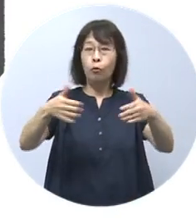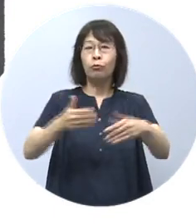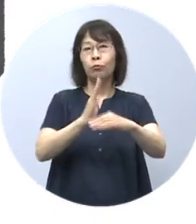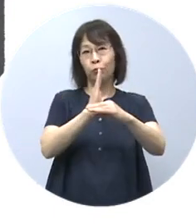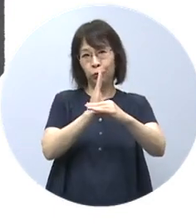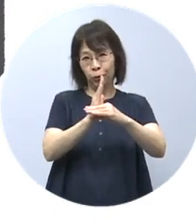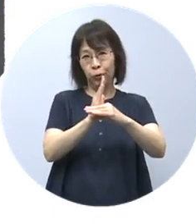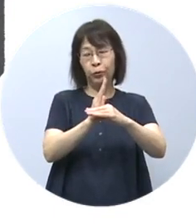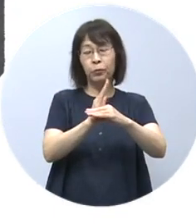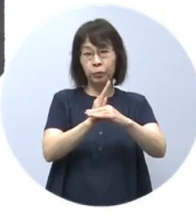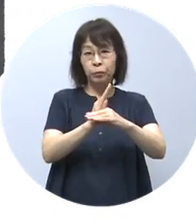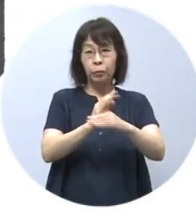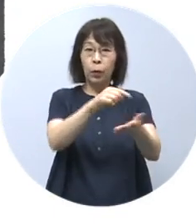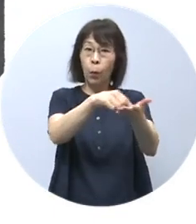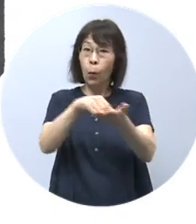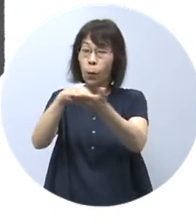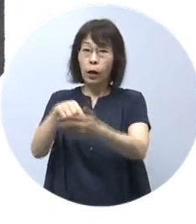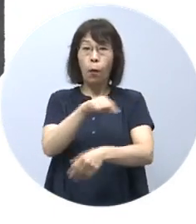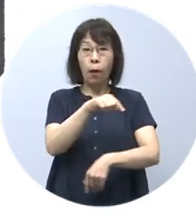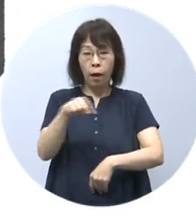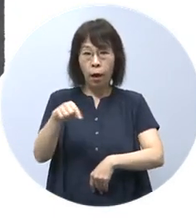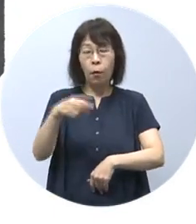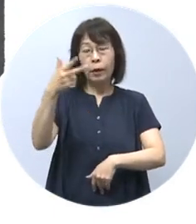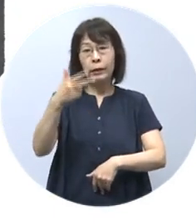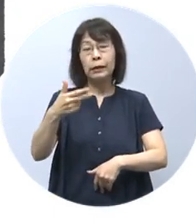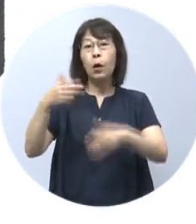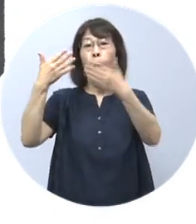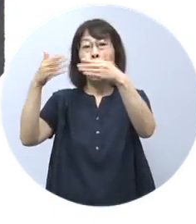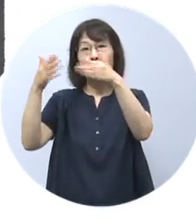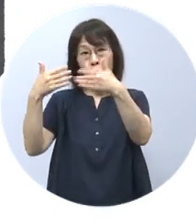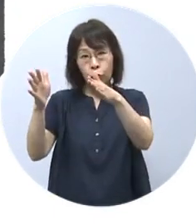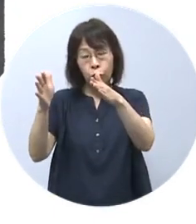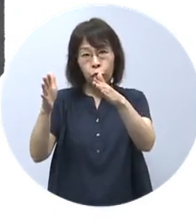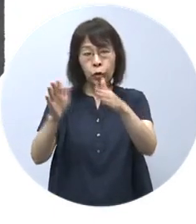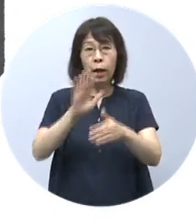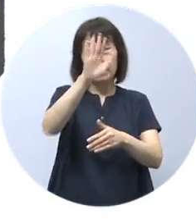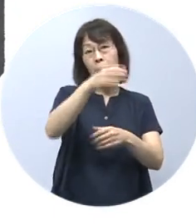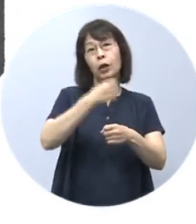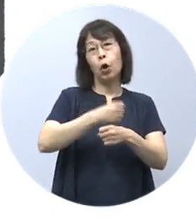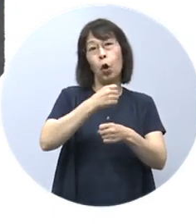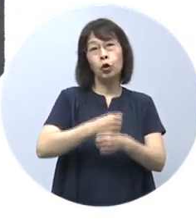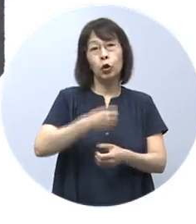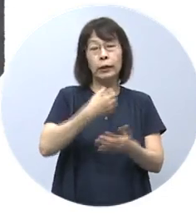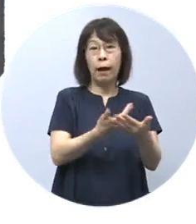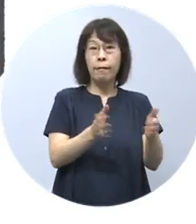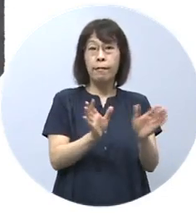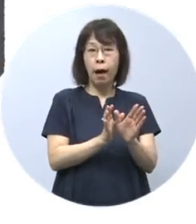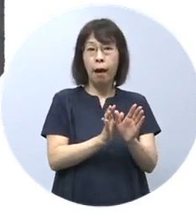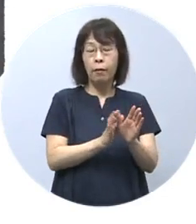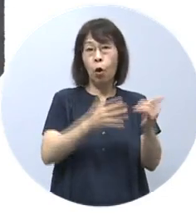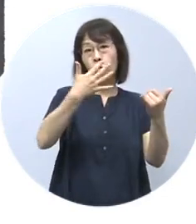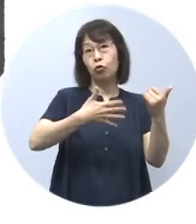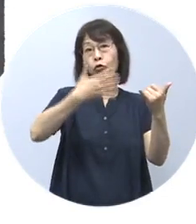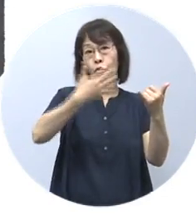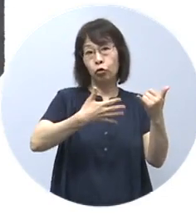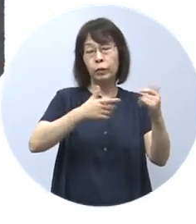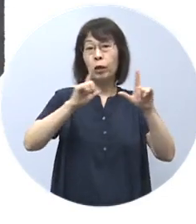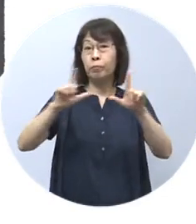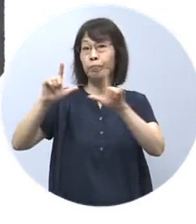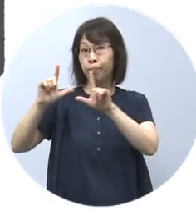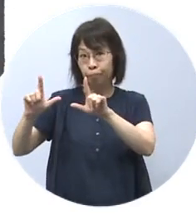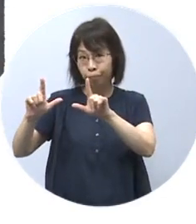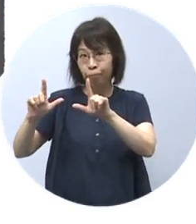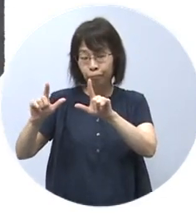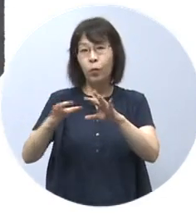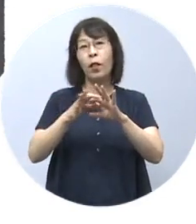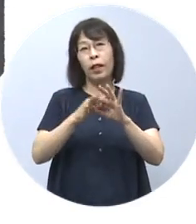しています応募された動画は市の公式フェイスブックや未来創造財団YouTubeチャンネルで紹介さ